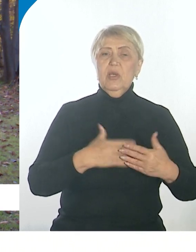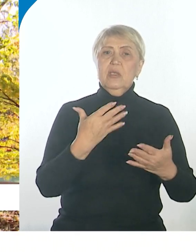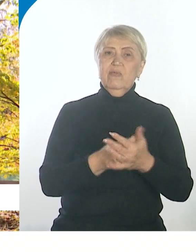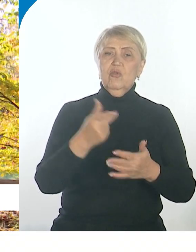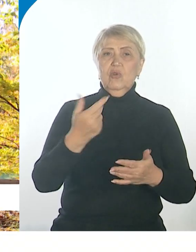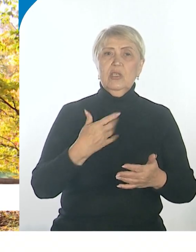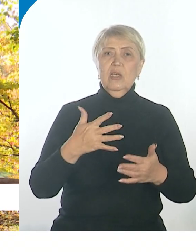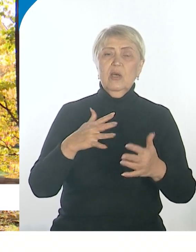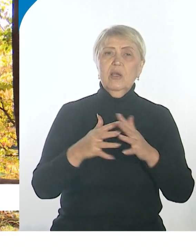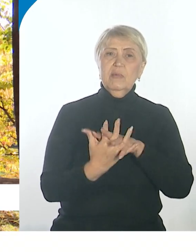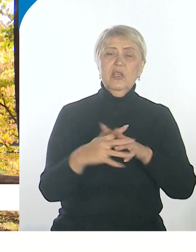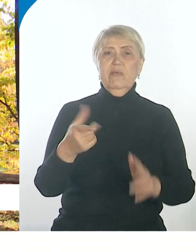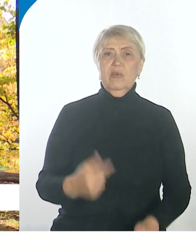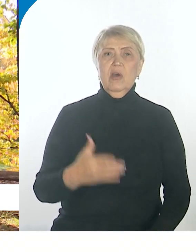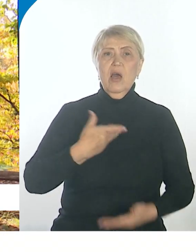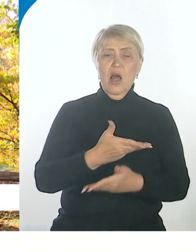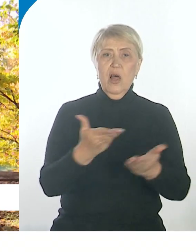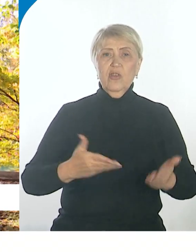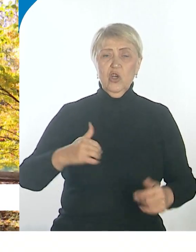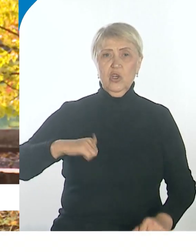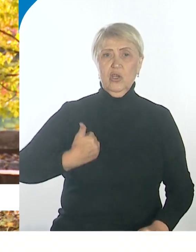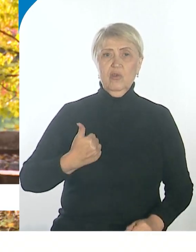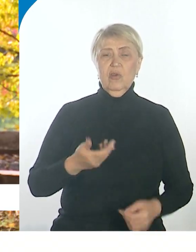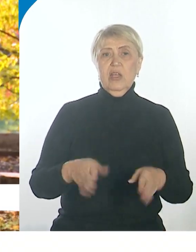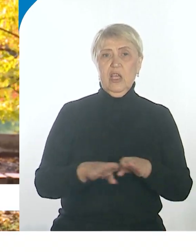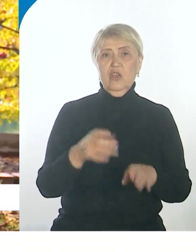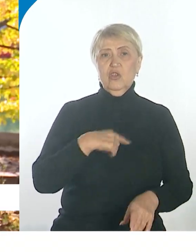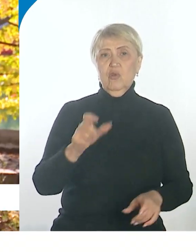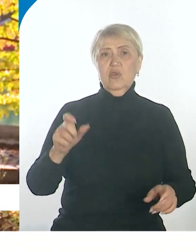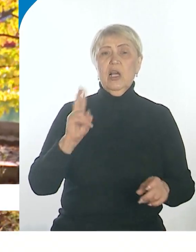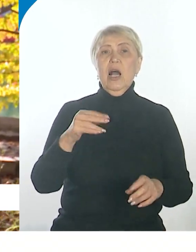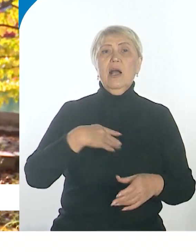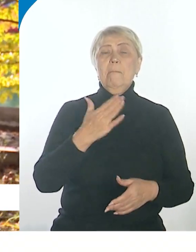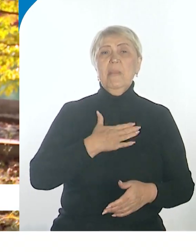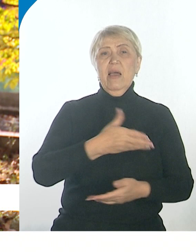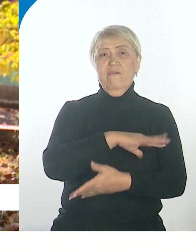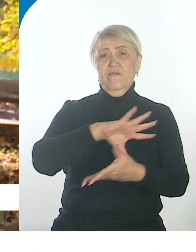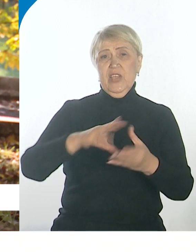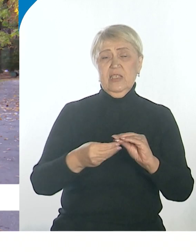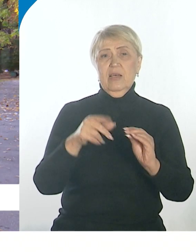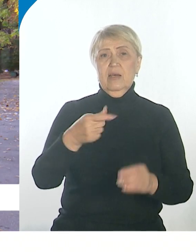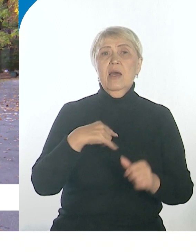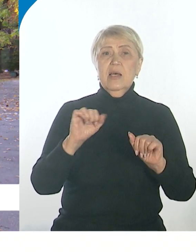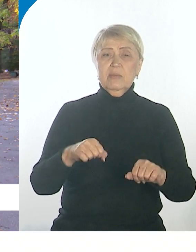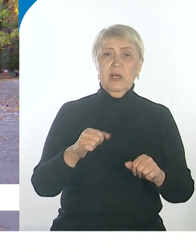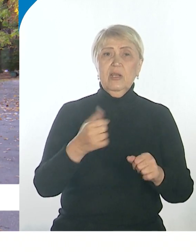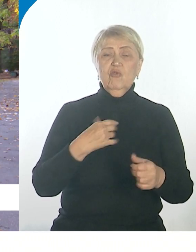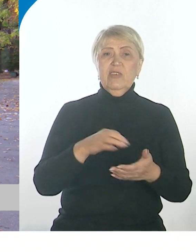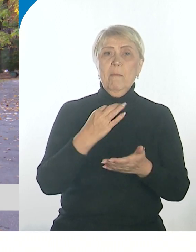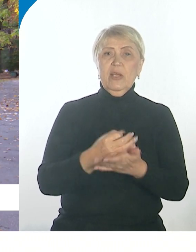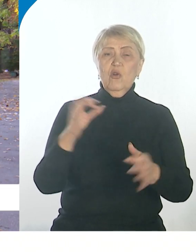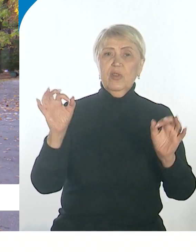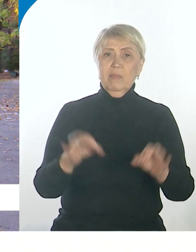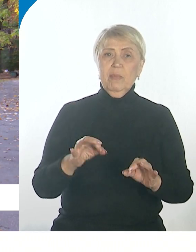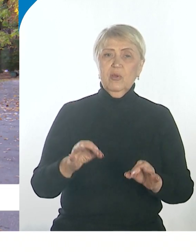город. Наши герои – это такие же, основные люди, как и мы все. Но это те люди, которые смогли в определенный момент перешагнуть через что-то,